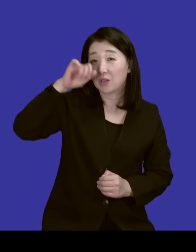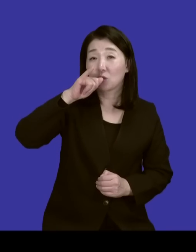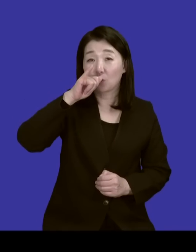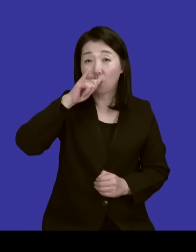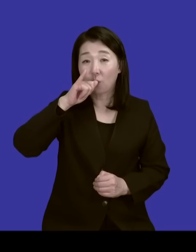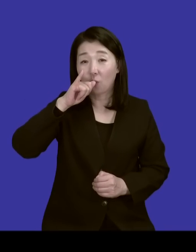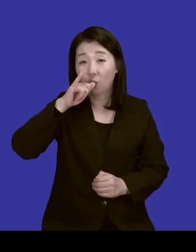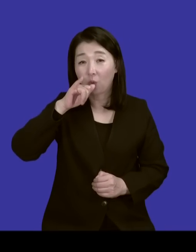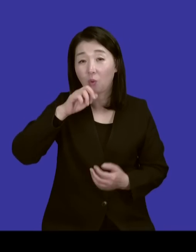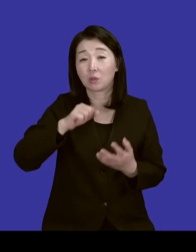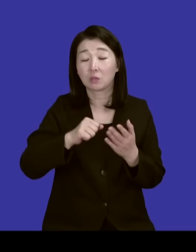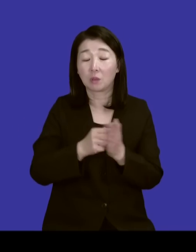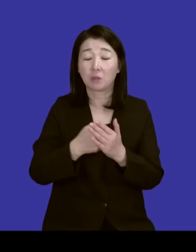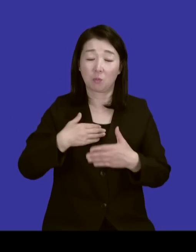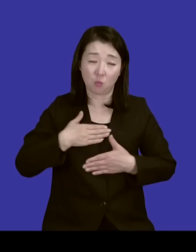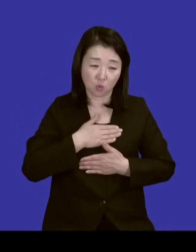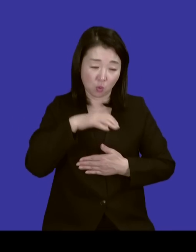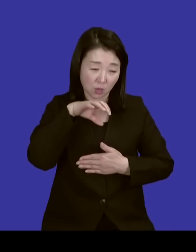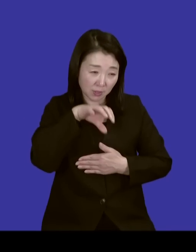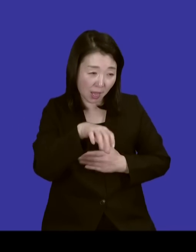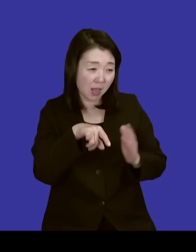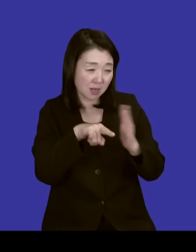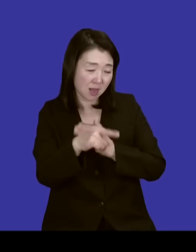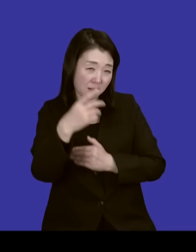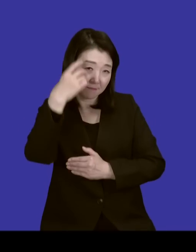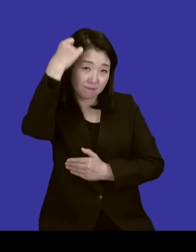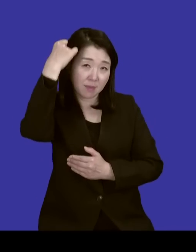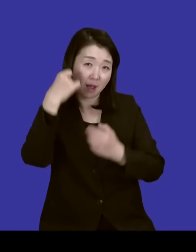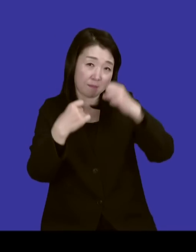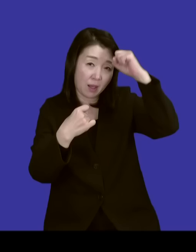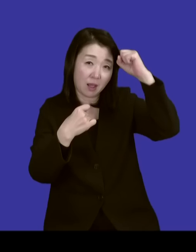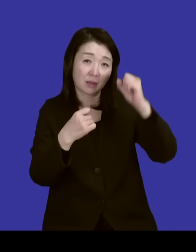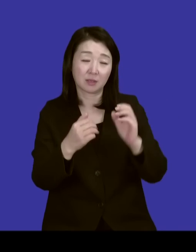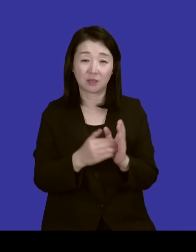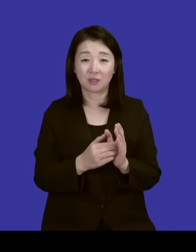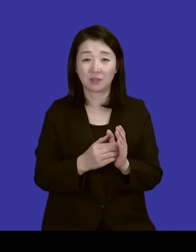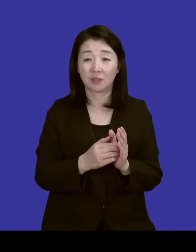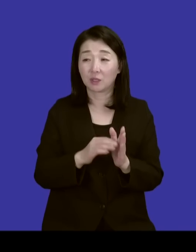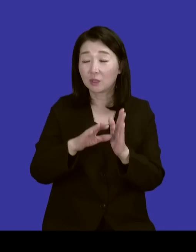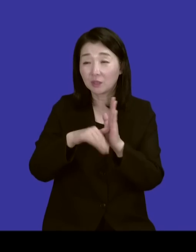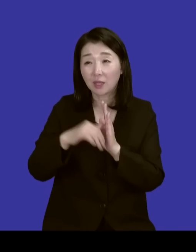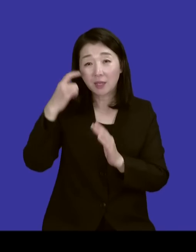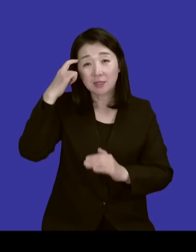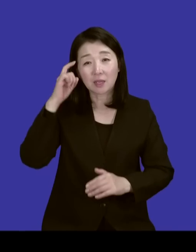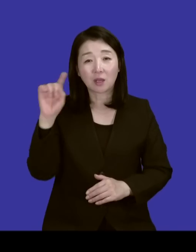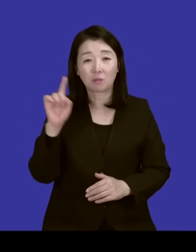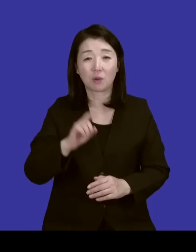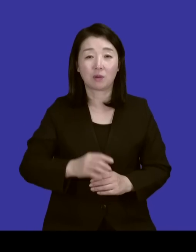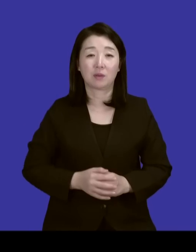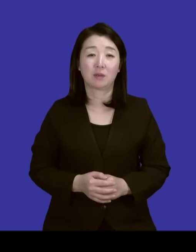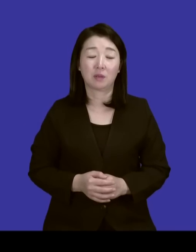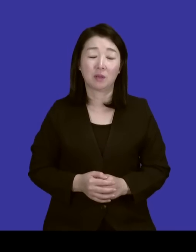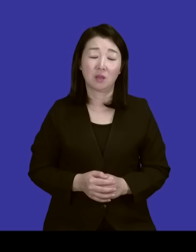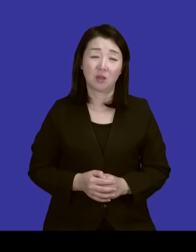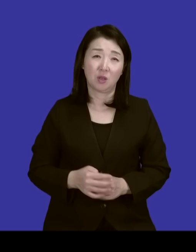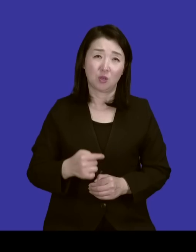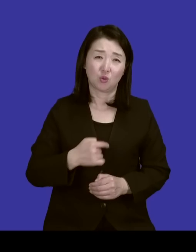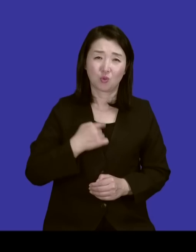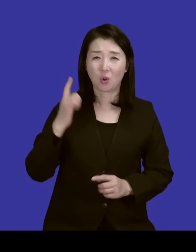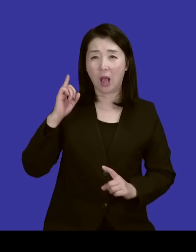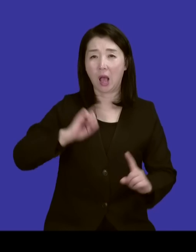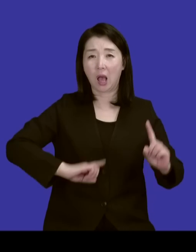그걸 제가 목욕탕에서 다 밀고 그거는 그때 어떻게 생각하냐면 거의 자해에